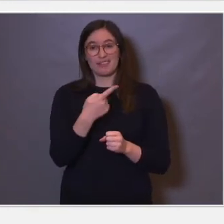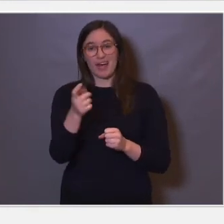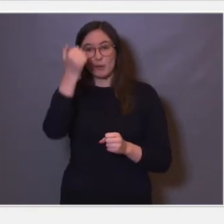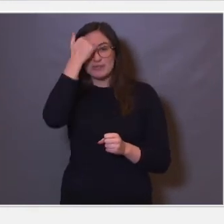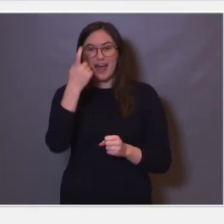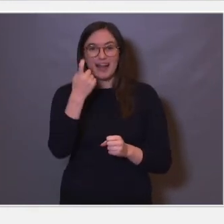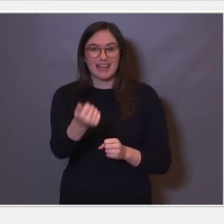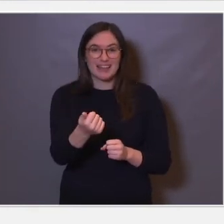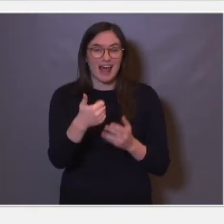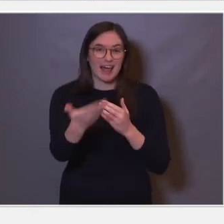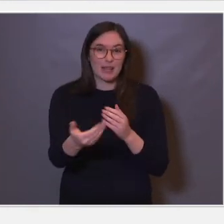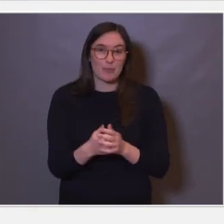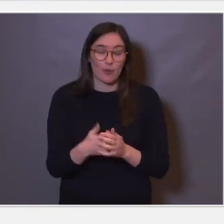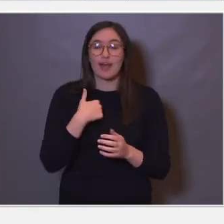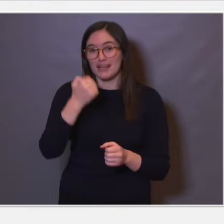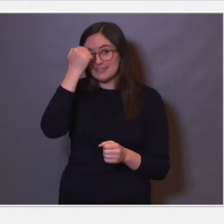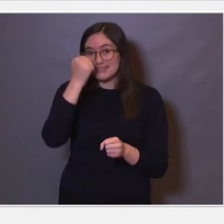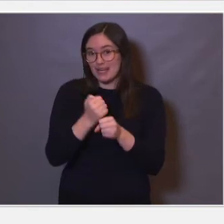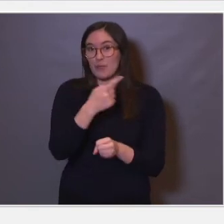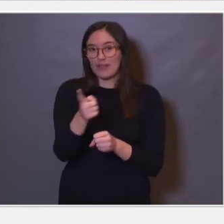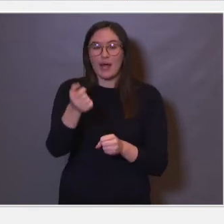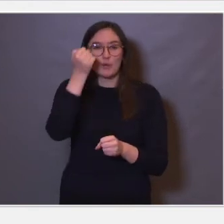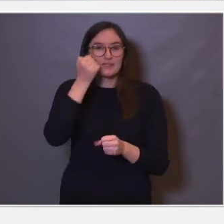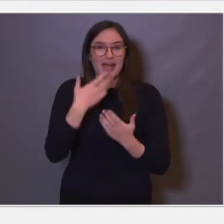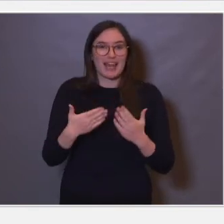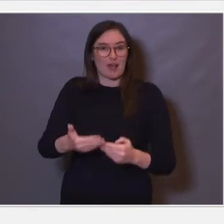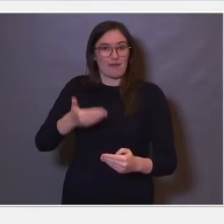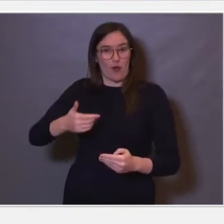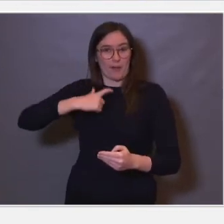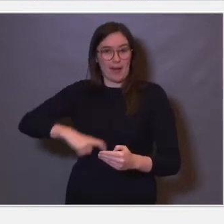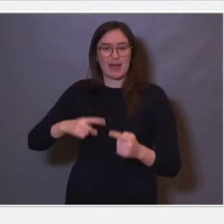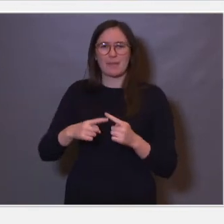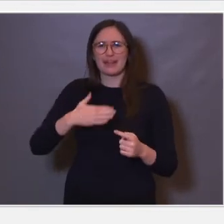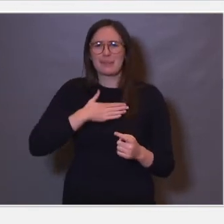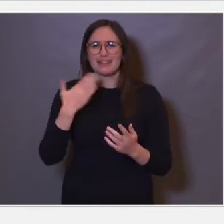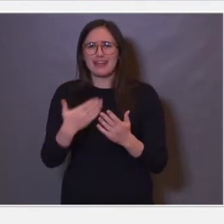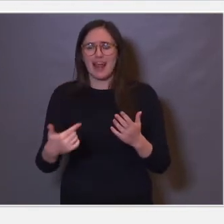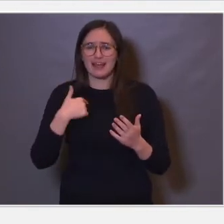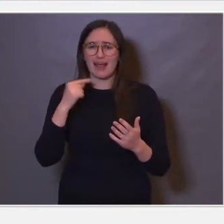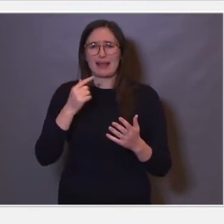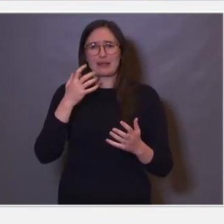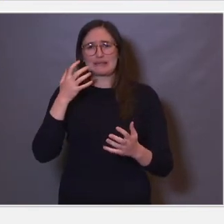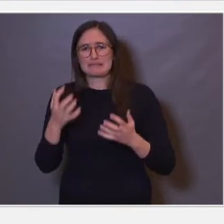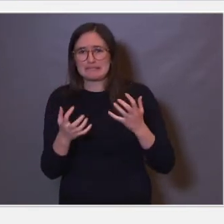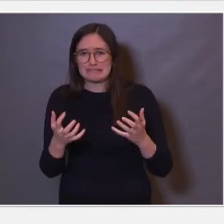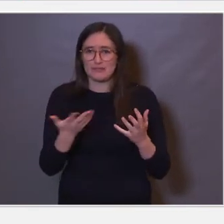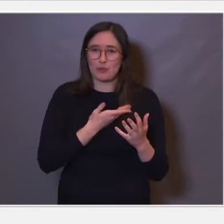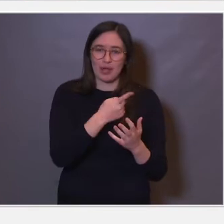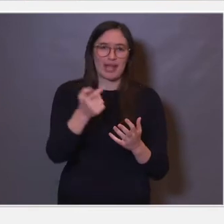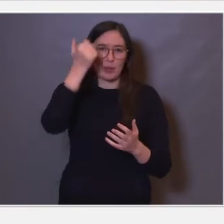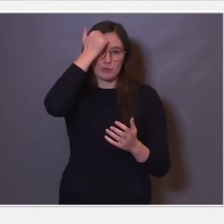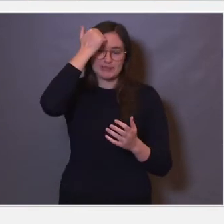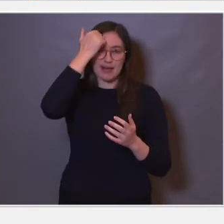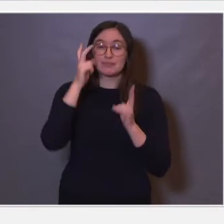ganske sikker på at dere kommer til å huske det innlegget som var før meg, men mitt innlegg er litt usikker på hvor mye dere vil komme til å huske fra. På